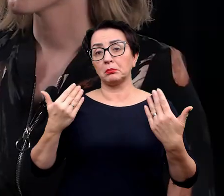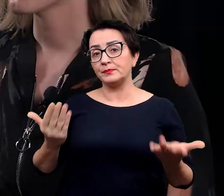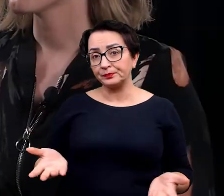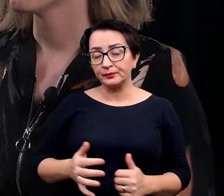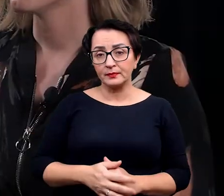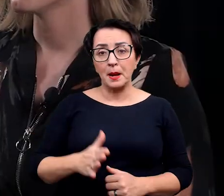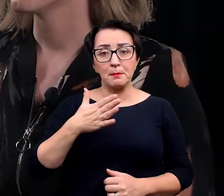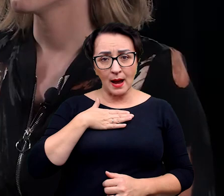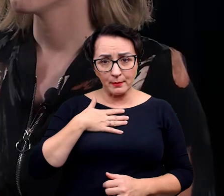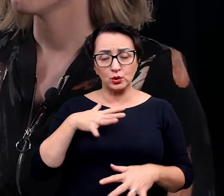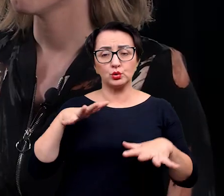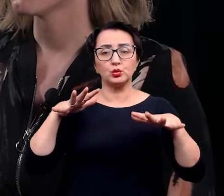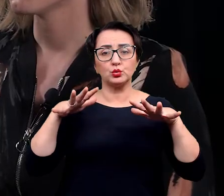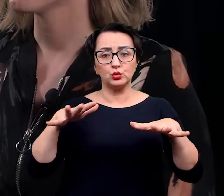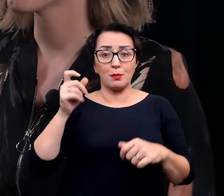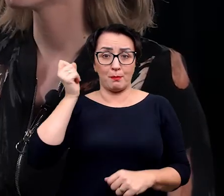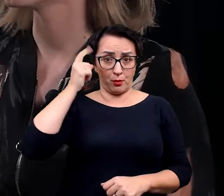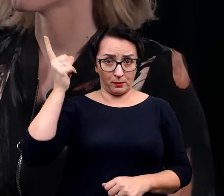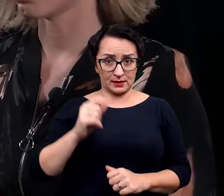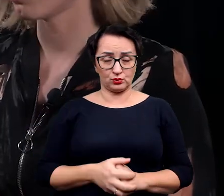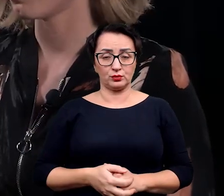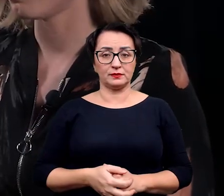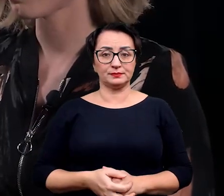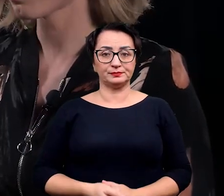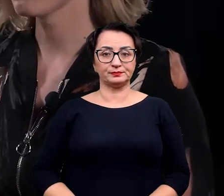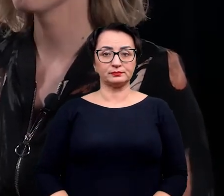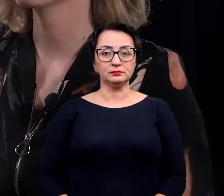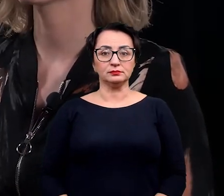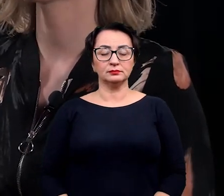dużo pomysłów